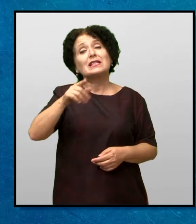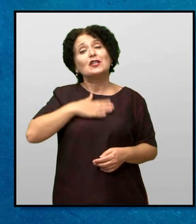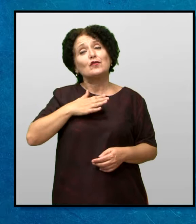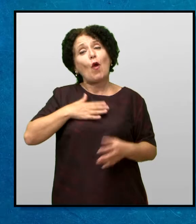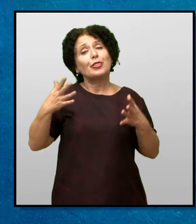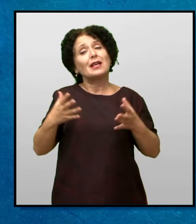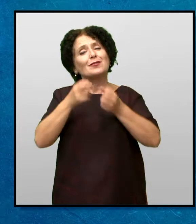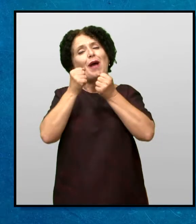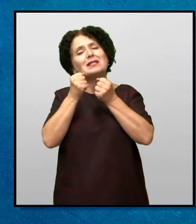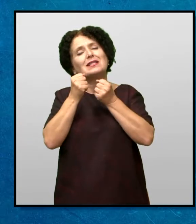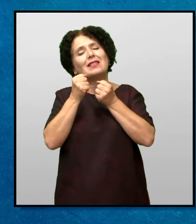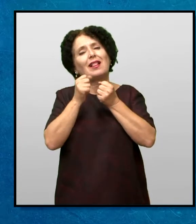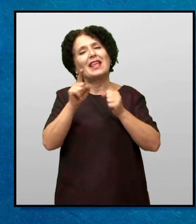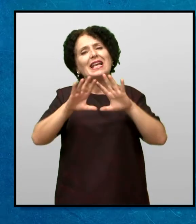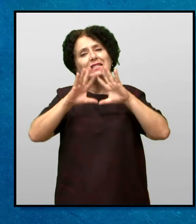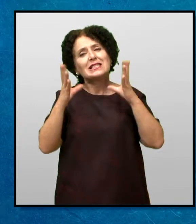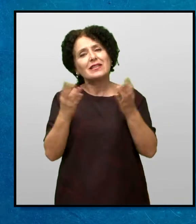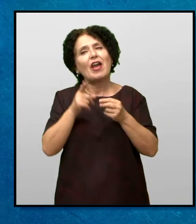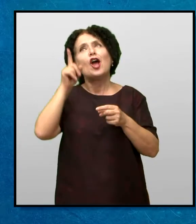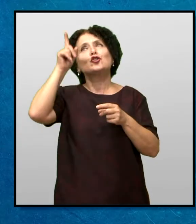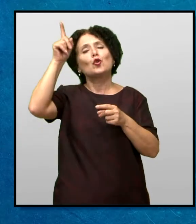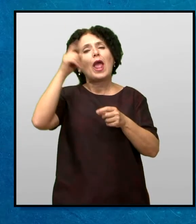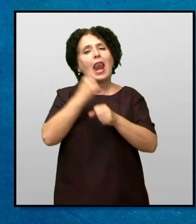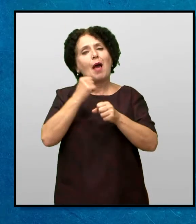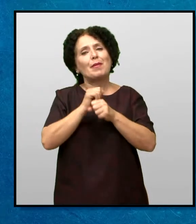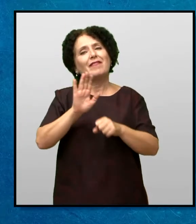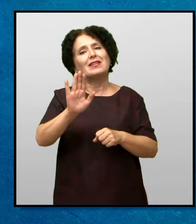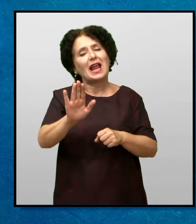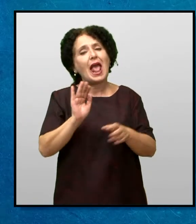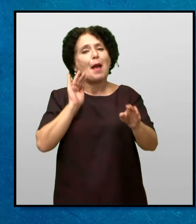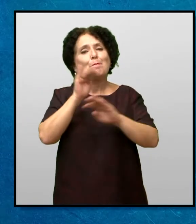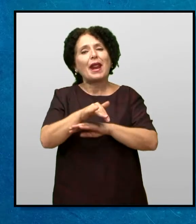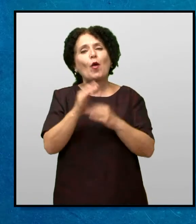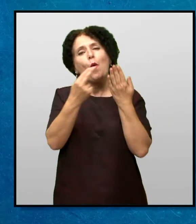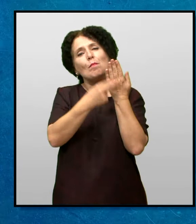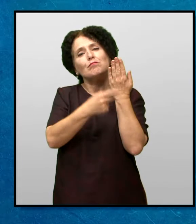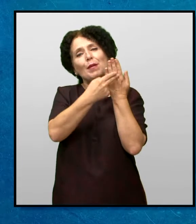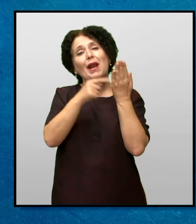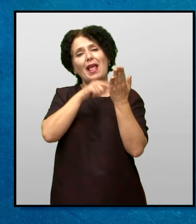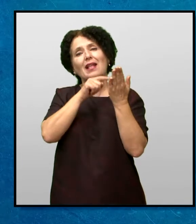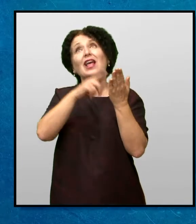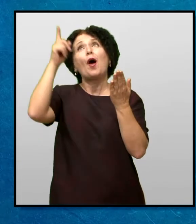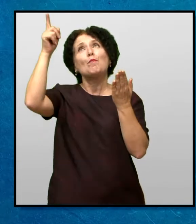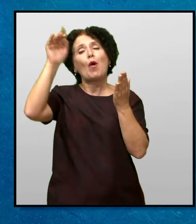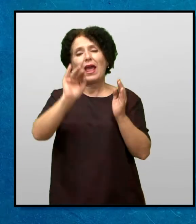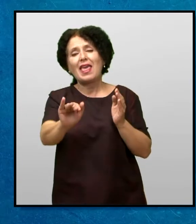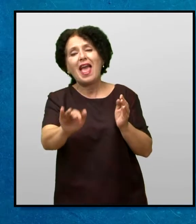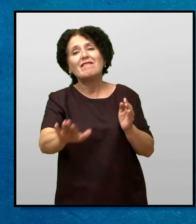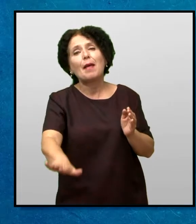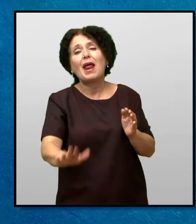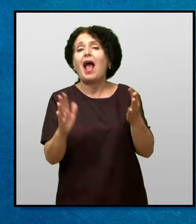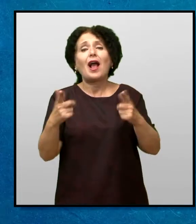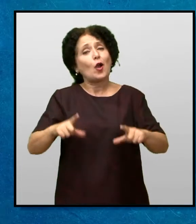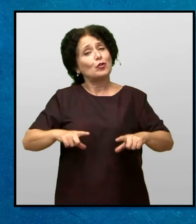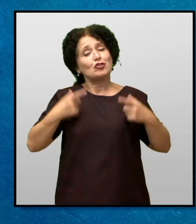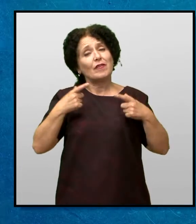своот прекрасен спасител И за сето тоа што тој го сторил за неа Преку неговото слово Бог и покажа на Мери